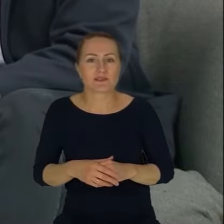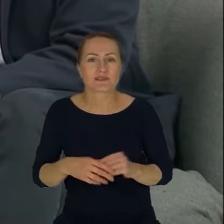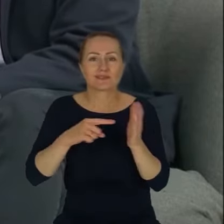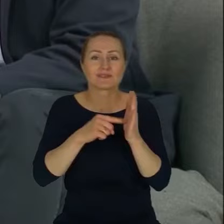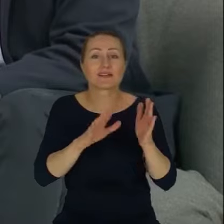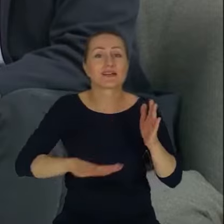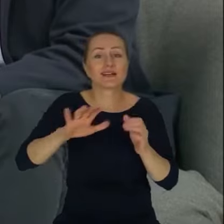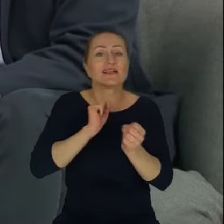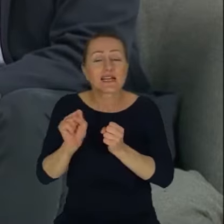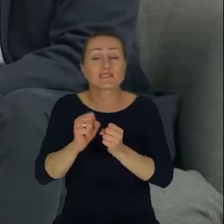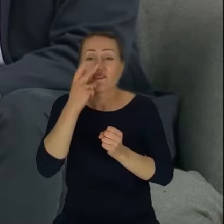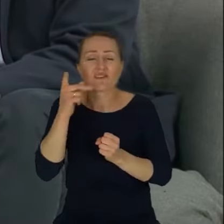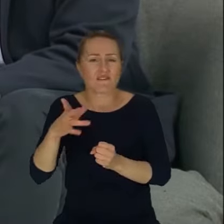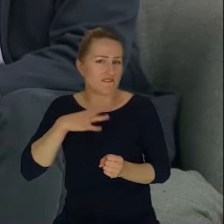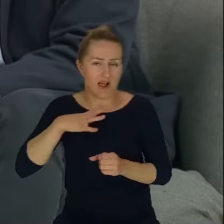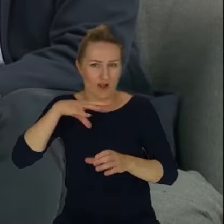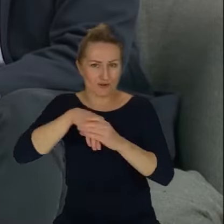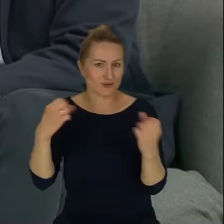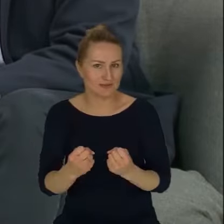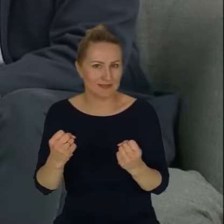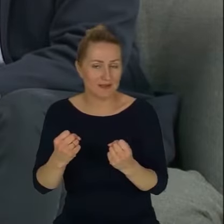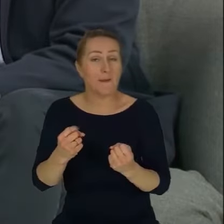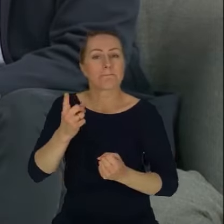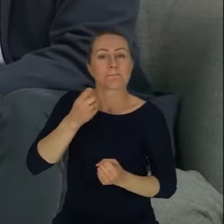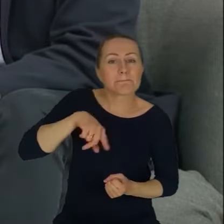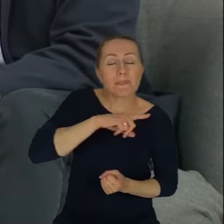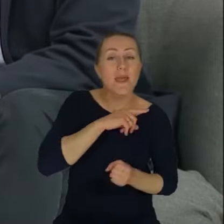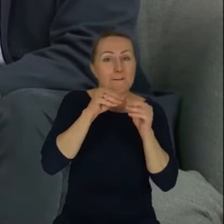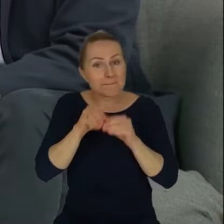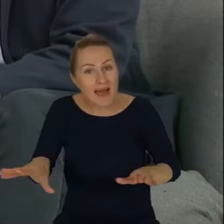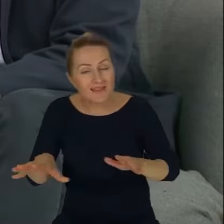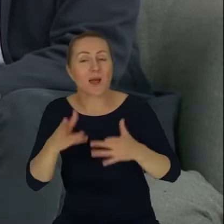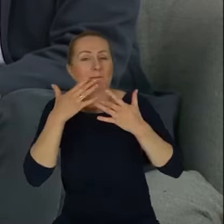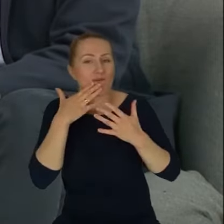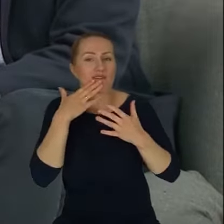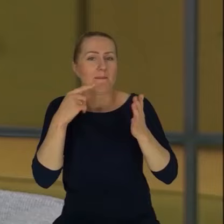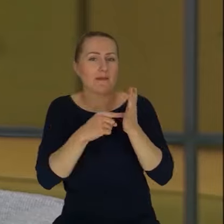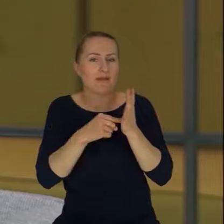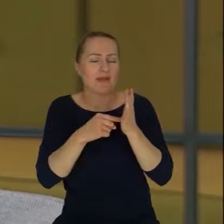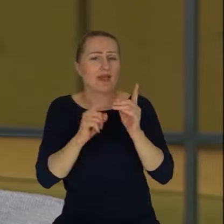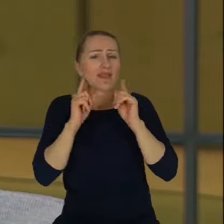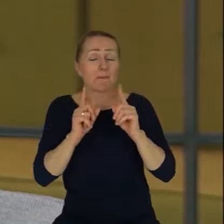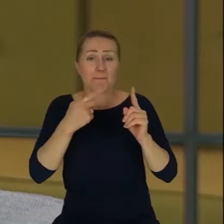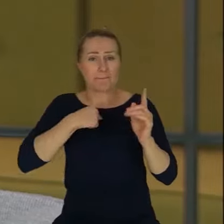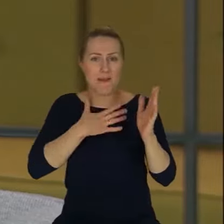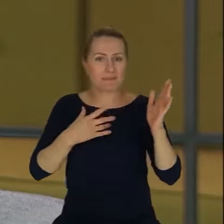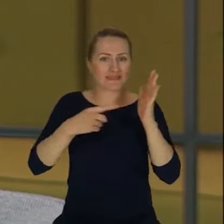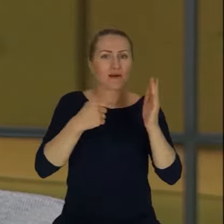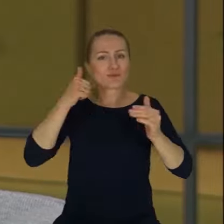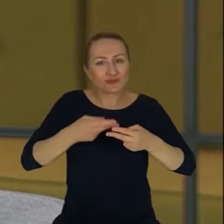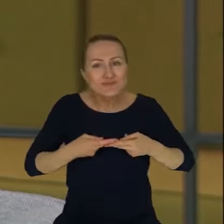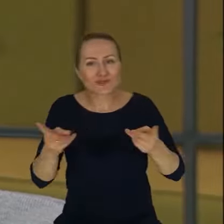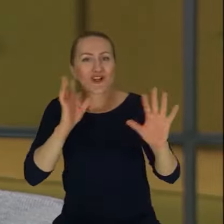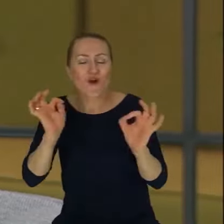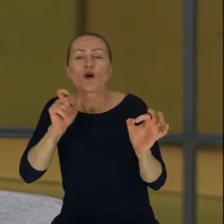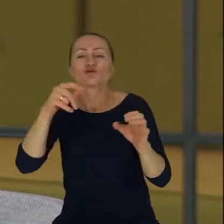prostu, my musimy, jako media, mamy nawet to wpisane w misję, że musimy dostarczyć informacje, są godne zaufania. I to jest